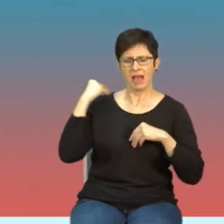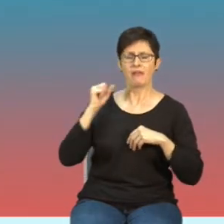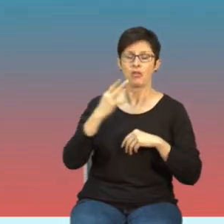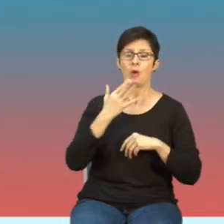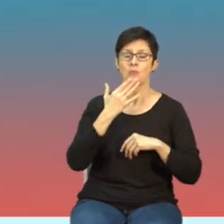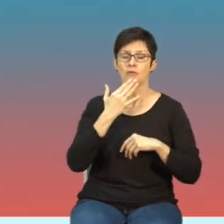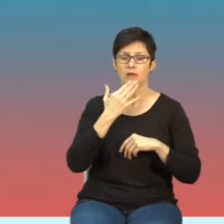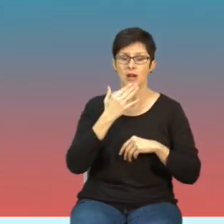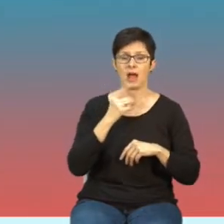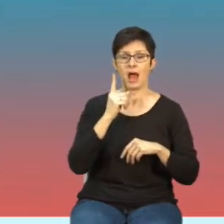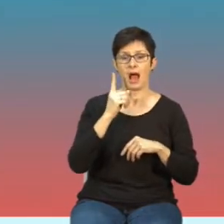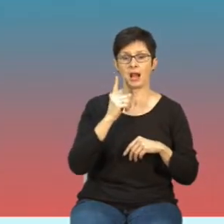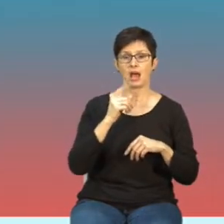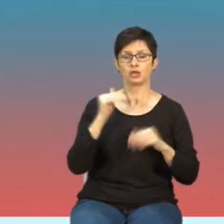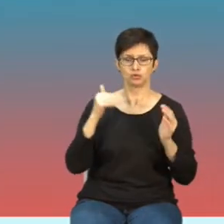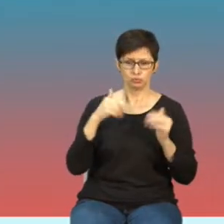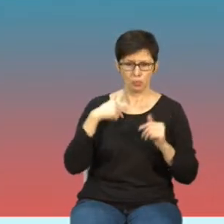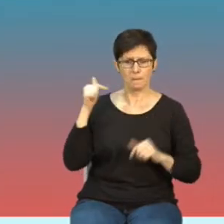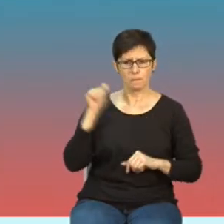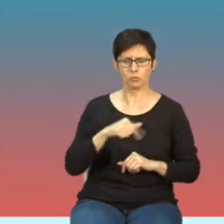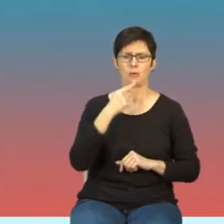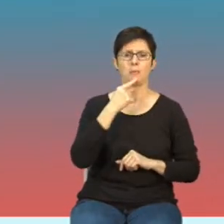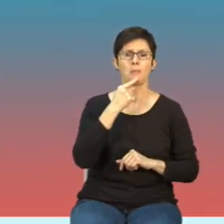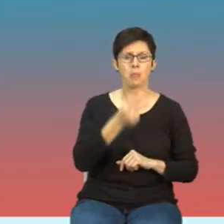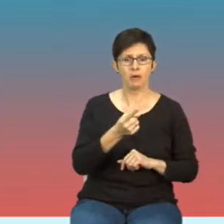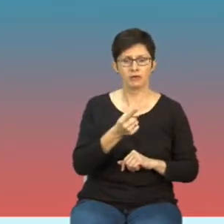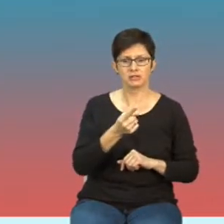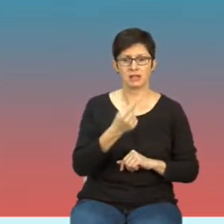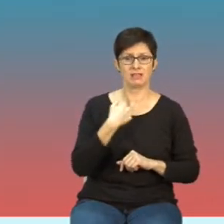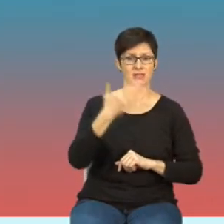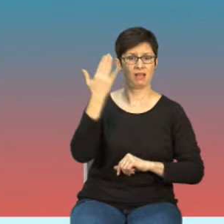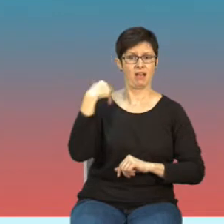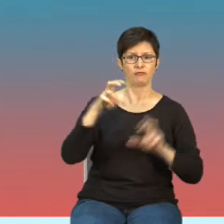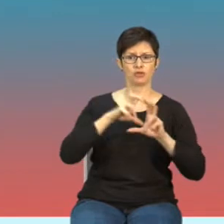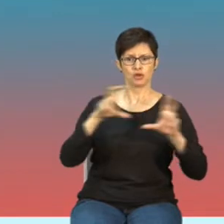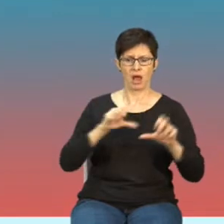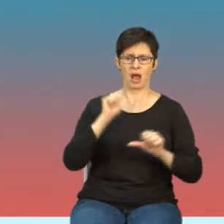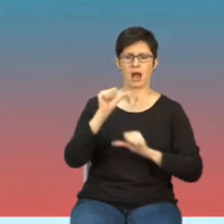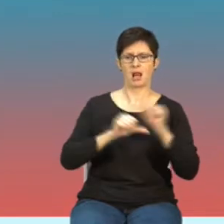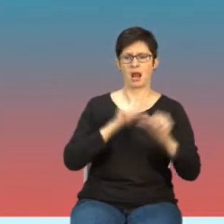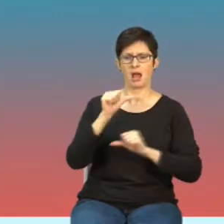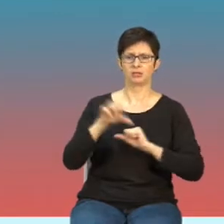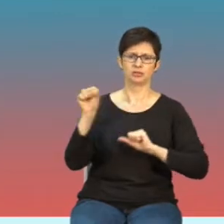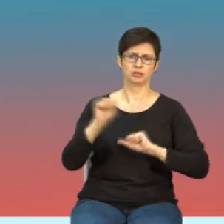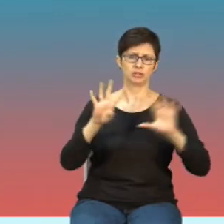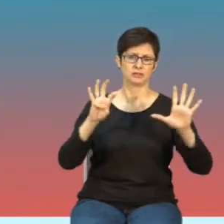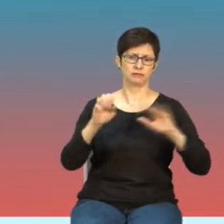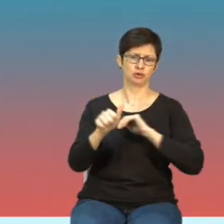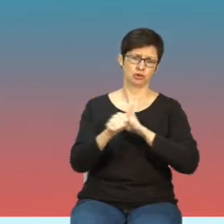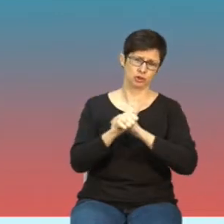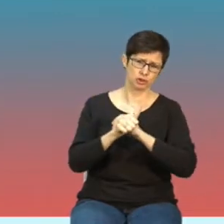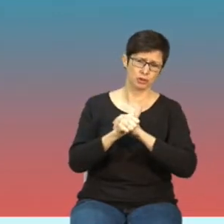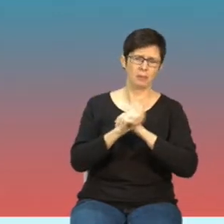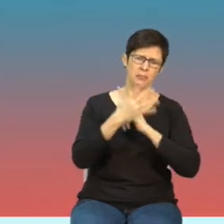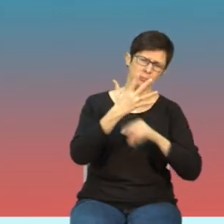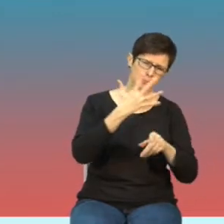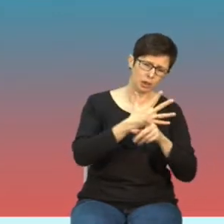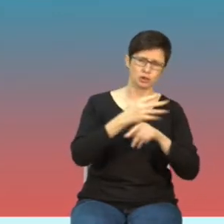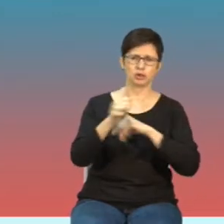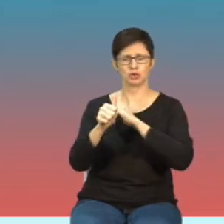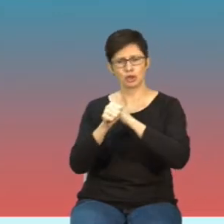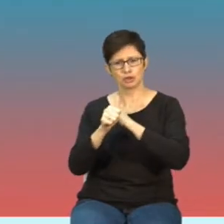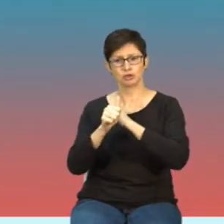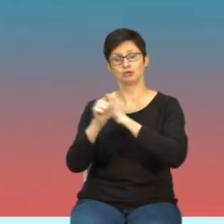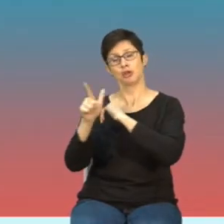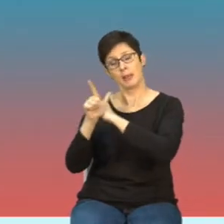sowieckie. Natomiast trzeba powiedzieć, że w owych czasach, w latach 60., koniec 50., 60.,